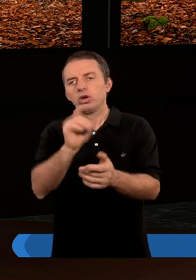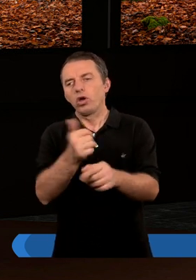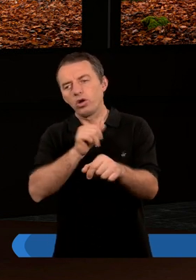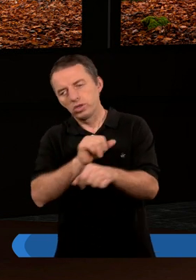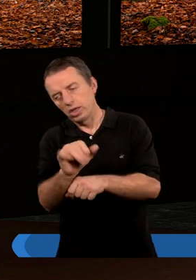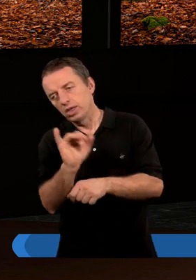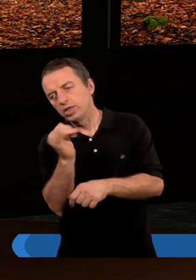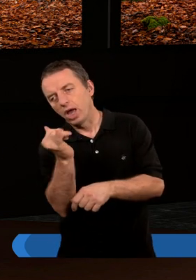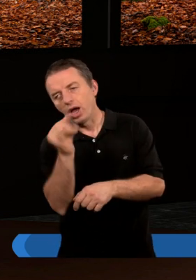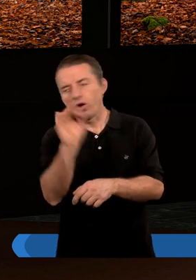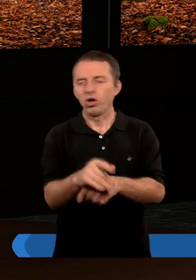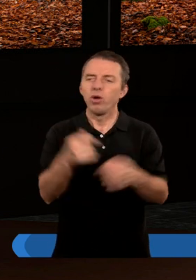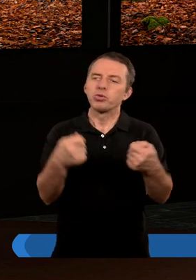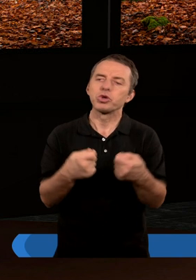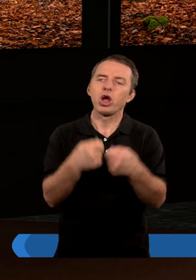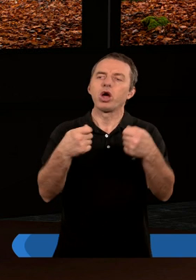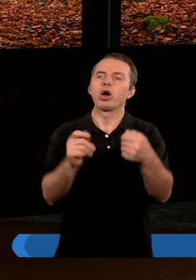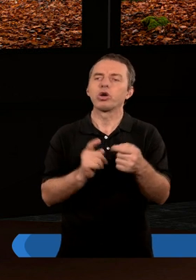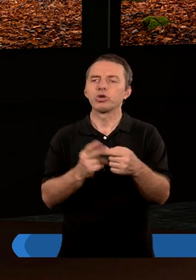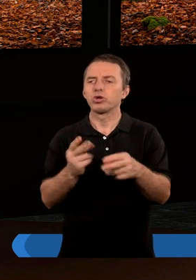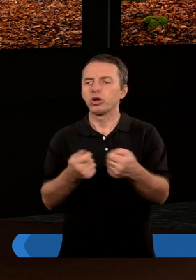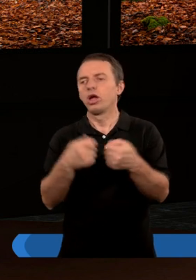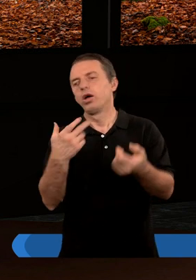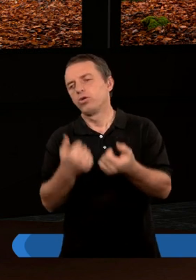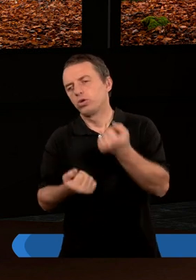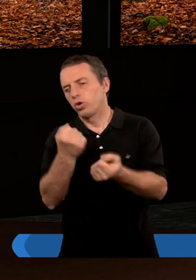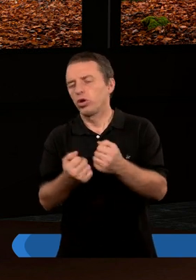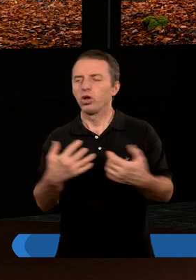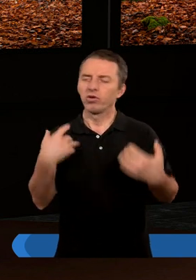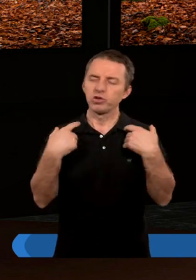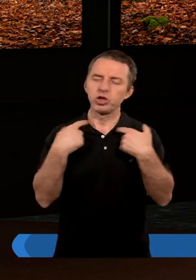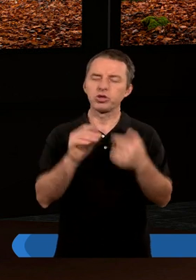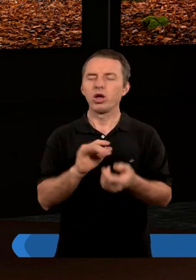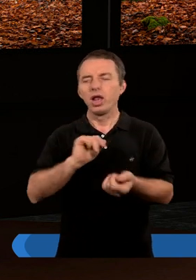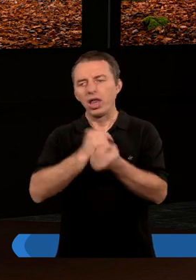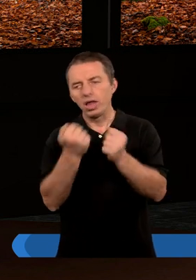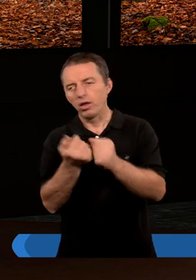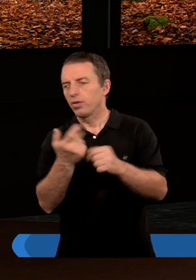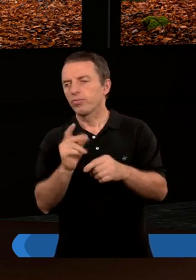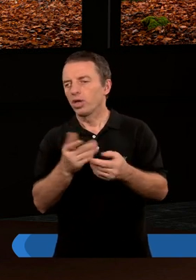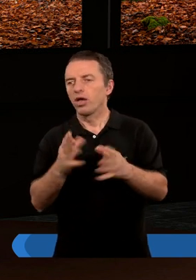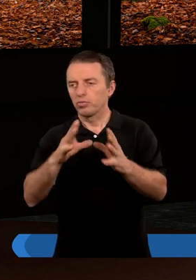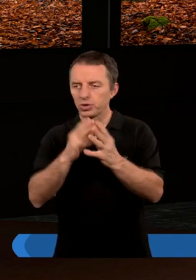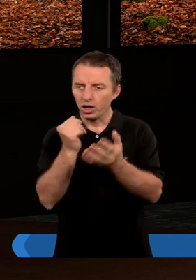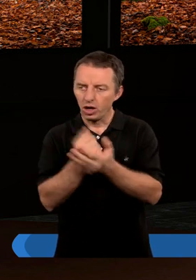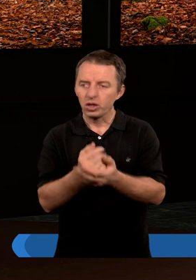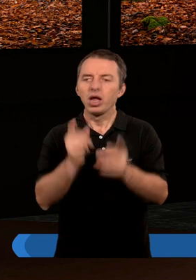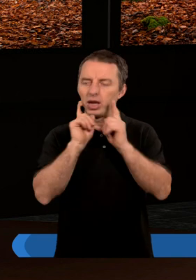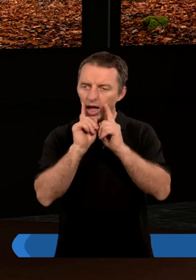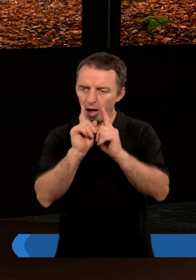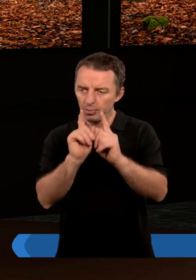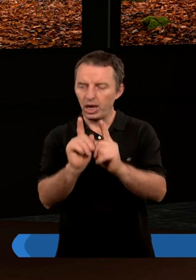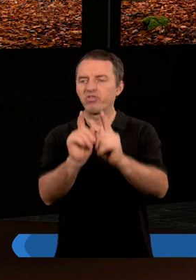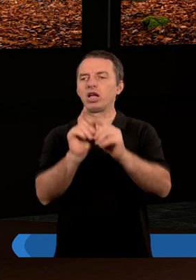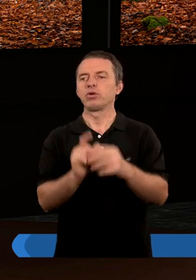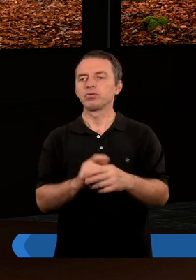Coś, co jest jakąś przeszkodą. Coś, co powoduje trudności w ich życiu. Natomiast nie tym są przykazania. Jeśli tak